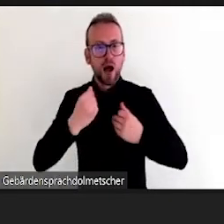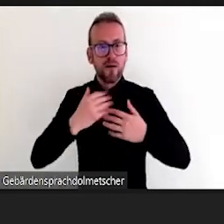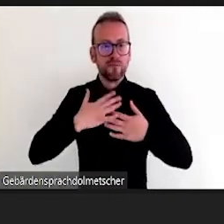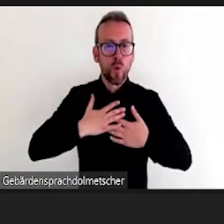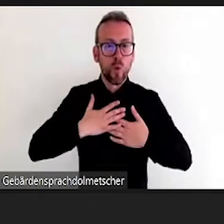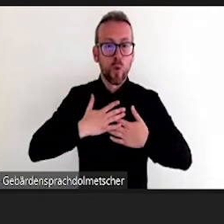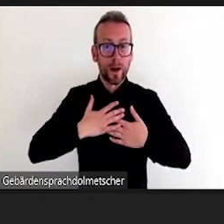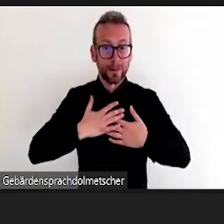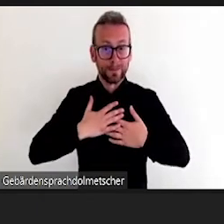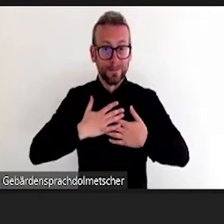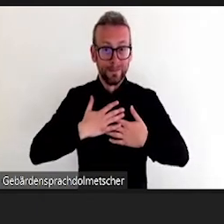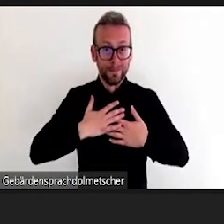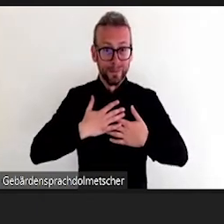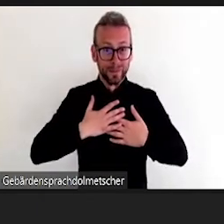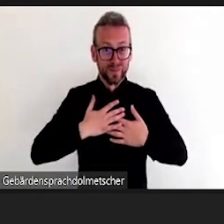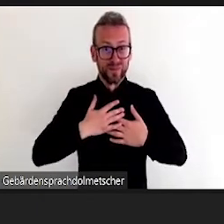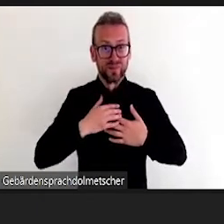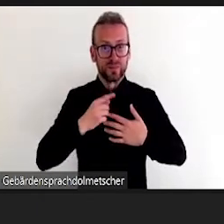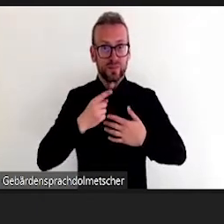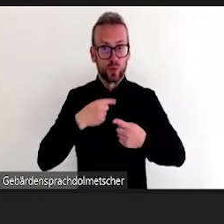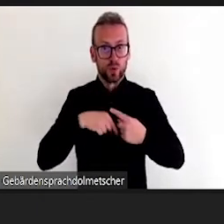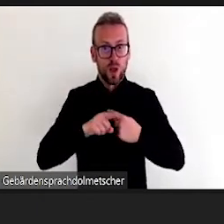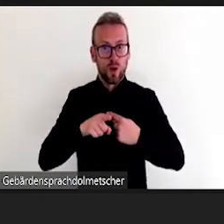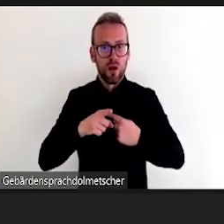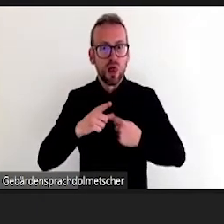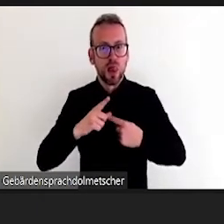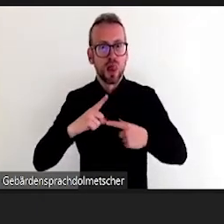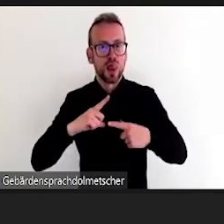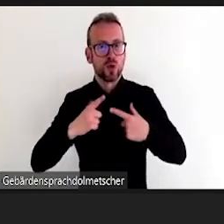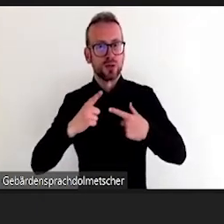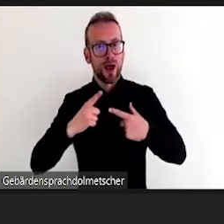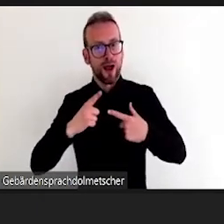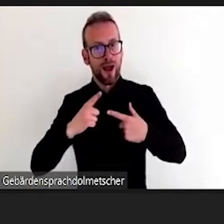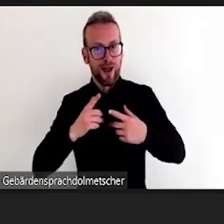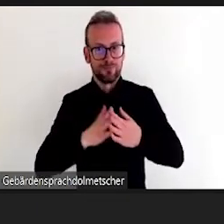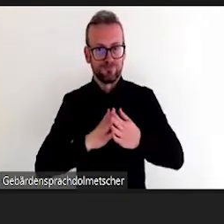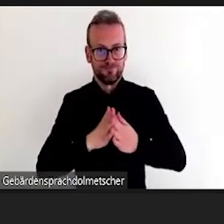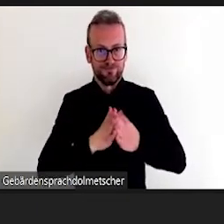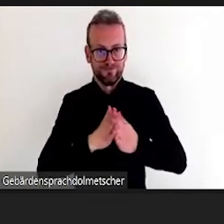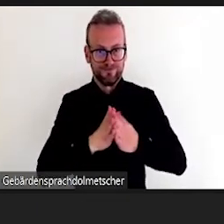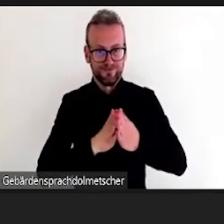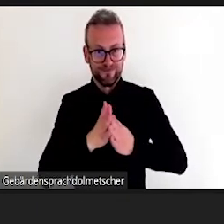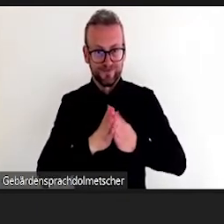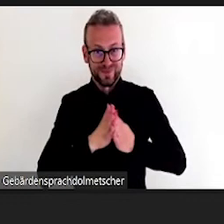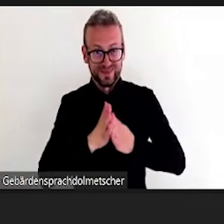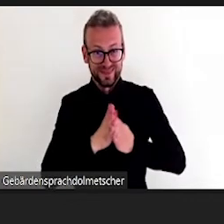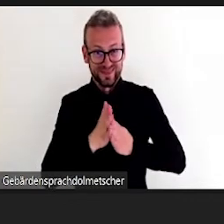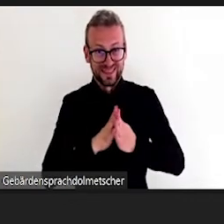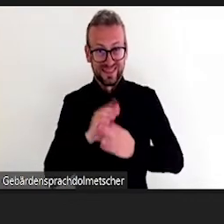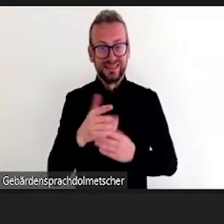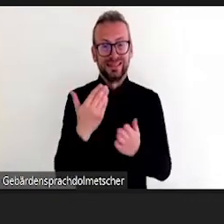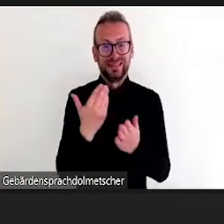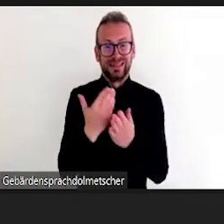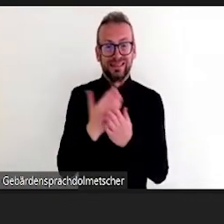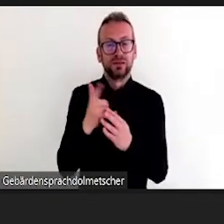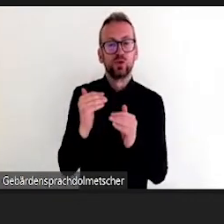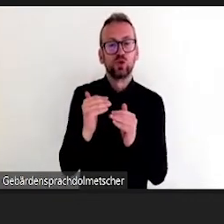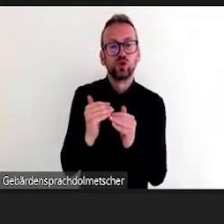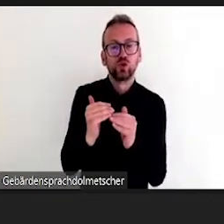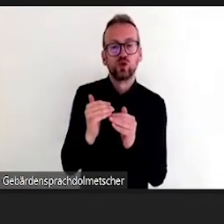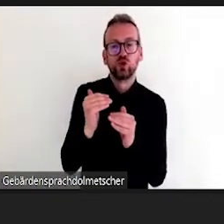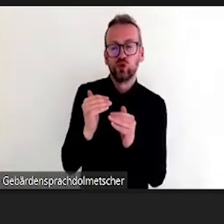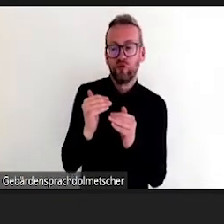am Anfang auf Stufe 2 finden wir den Begriff Online-Sozialisation. Das geht genau in die gleiche Richtung. Das heißt, bevor